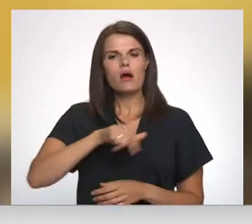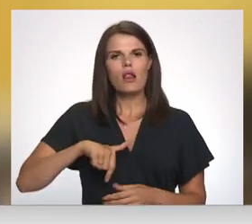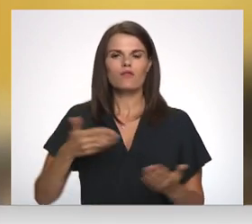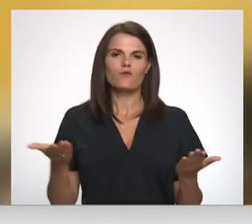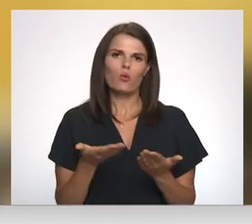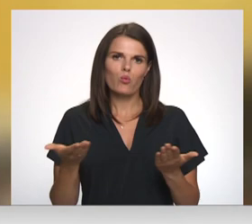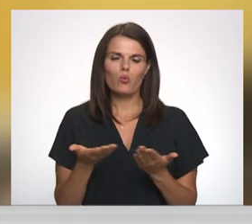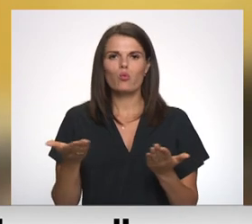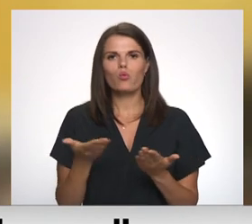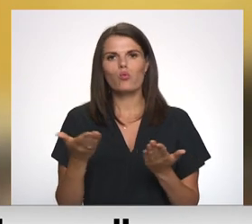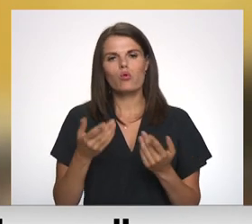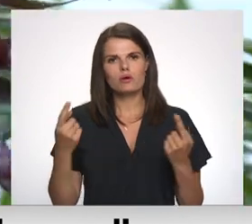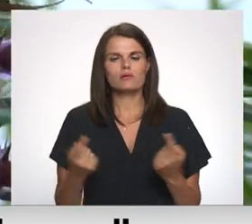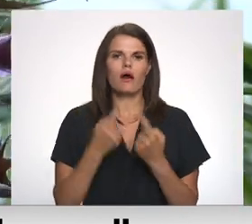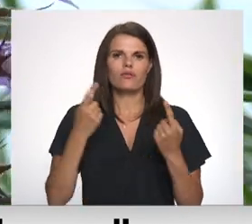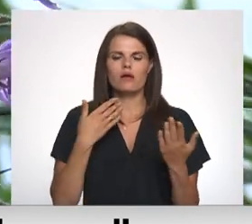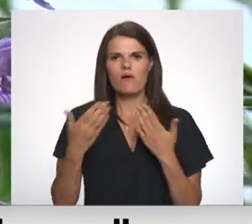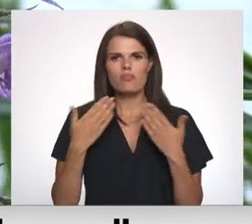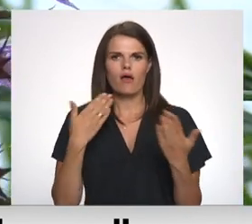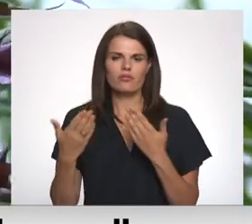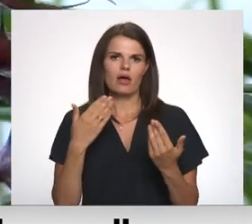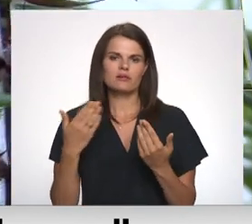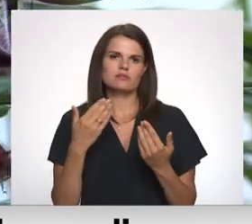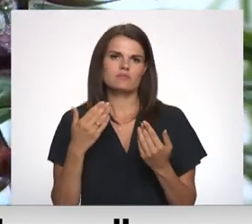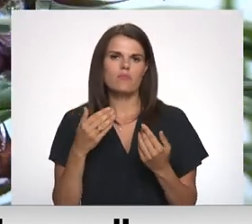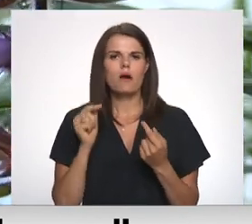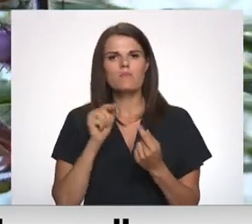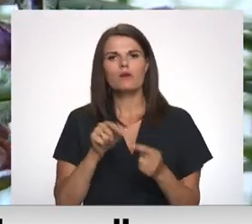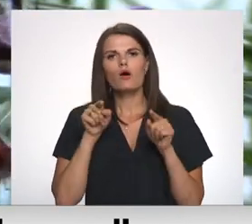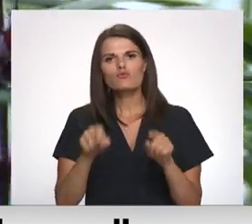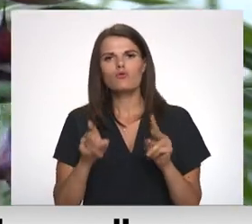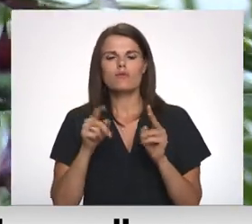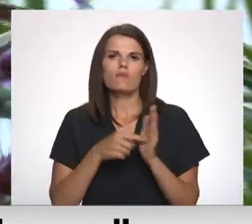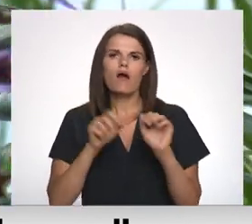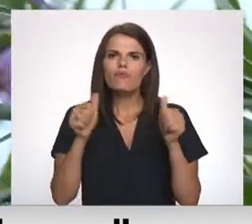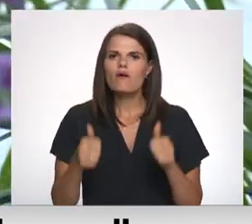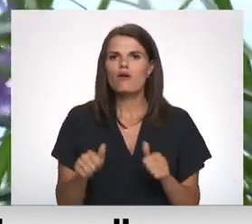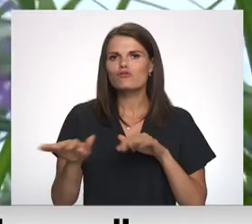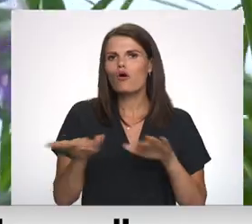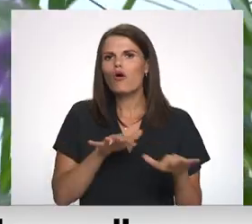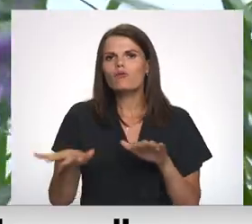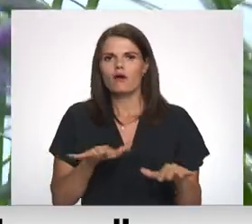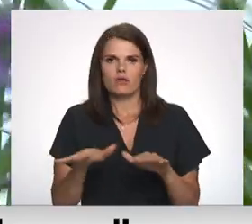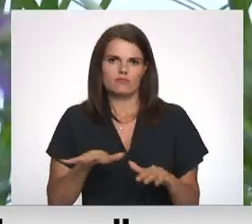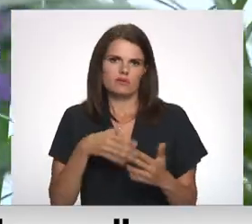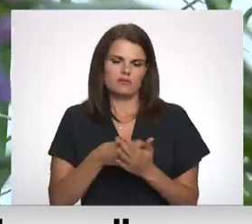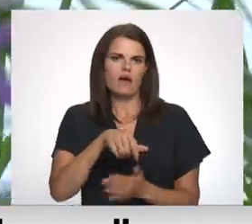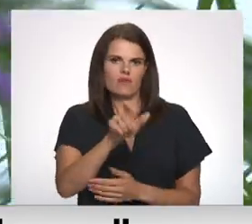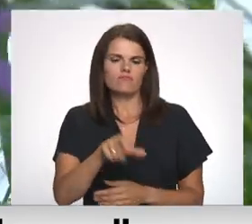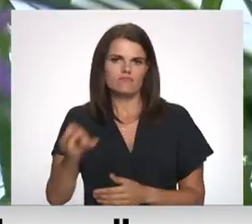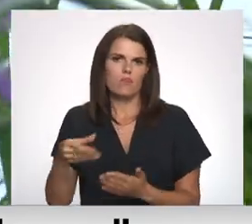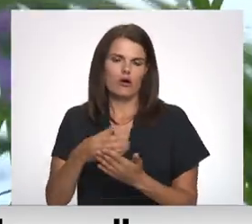adekvāto attieksmi pret to, kādā veidā organizēt saviem pašvaldības